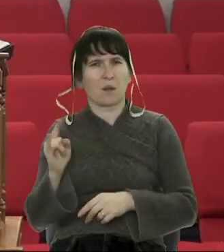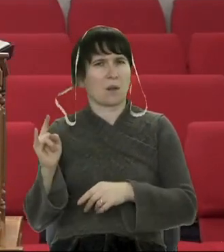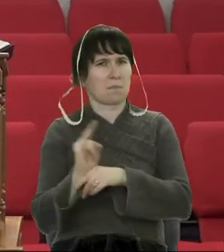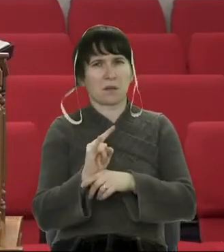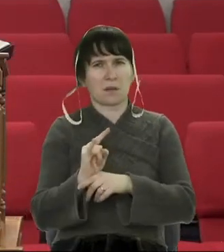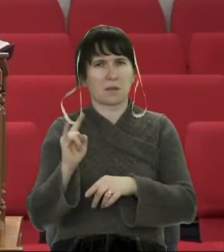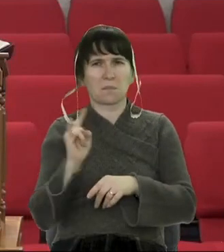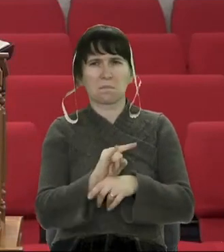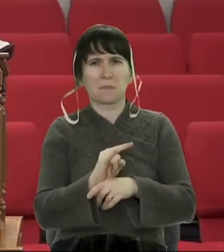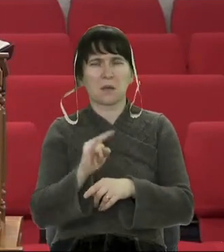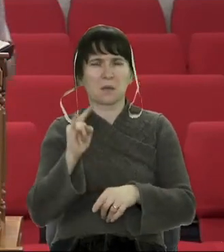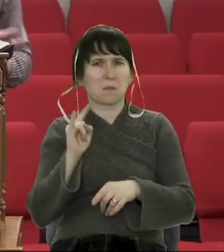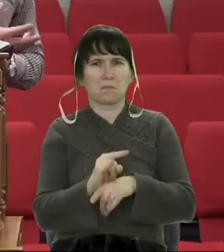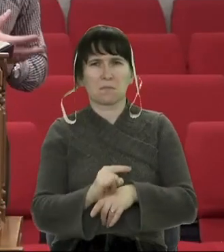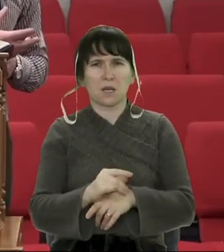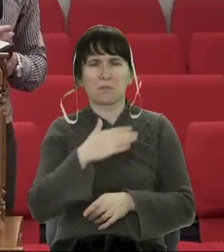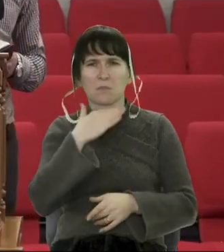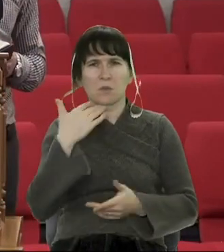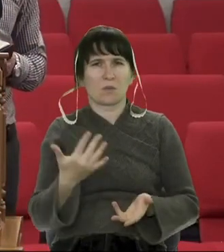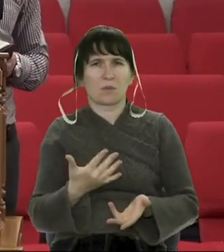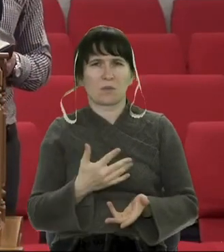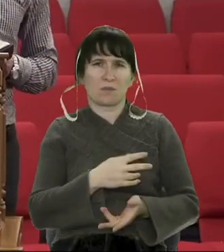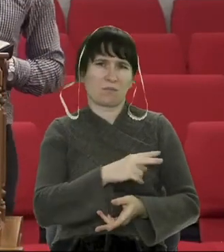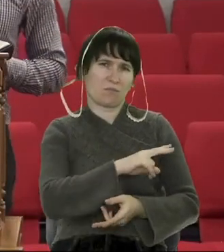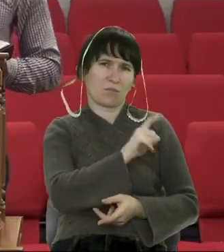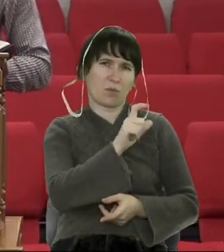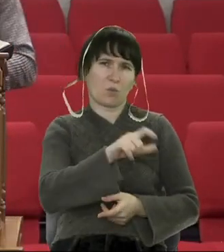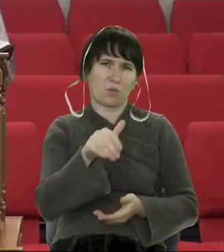йшов би. Хіба б вірили в ту його брехню?